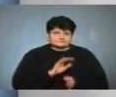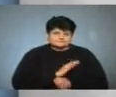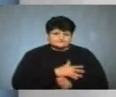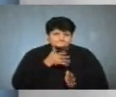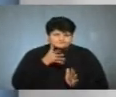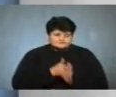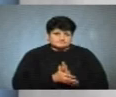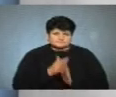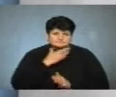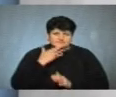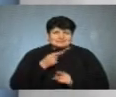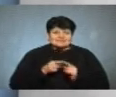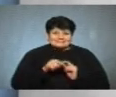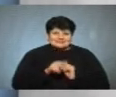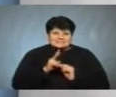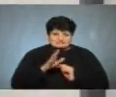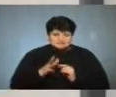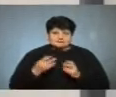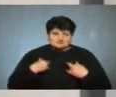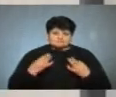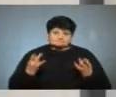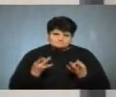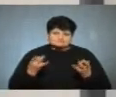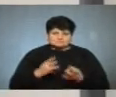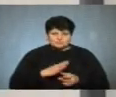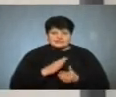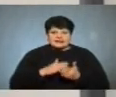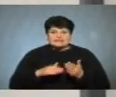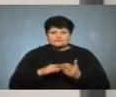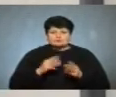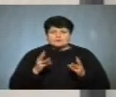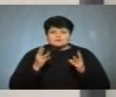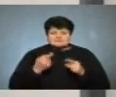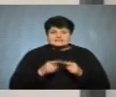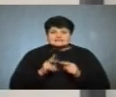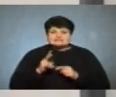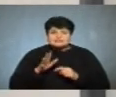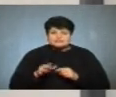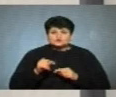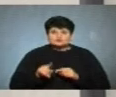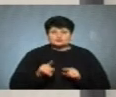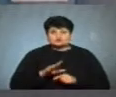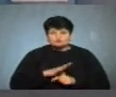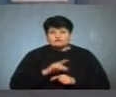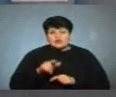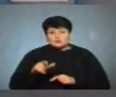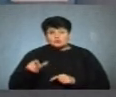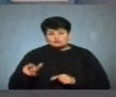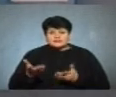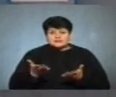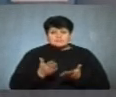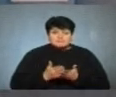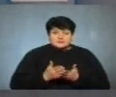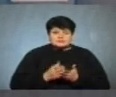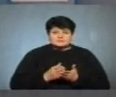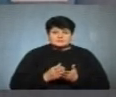Такі квартири, часом нам приходиться, як кажуть, ліквідовувати пожежі в таких квартирах, тому що бувають люди, які мають оцей